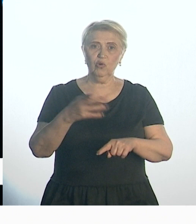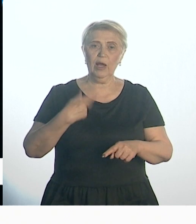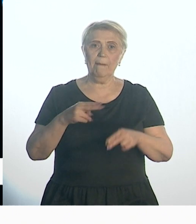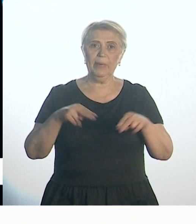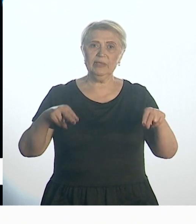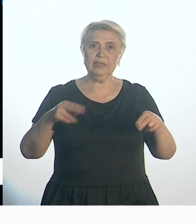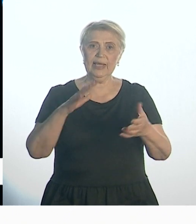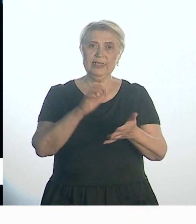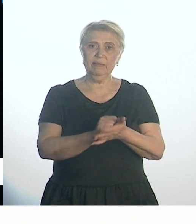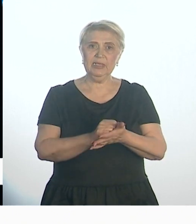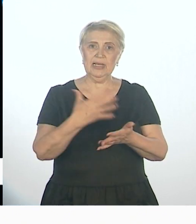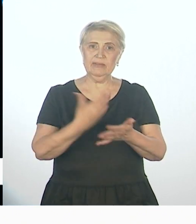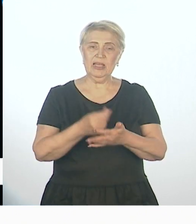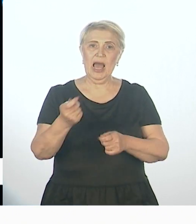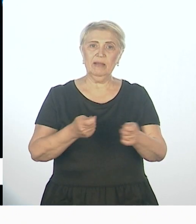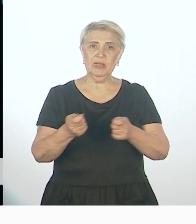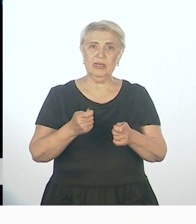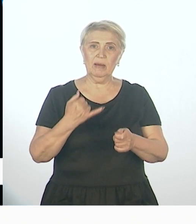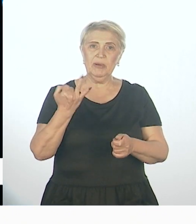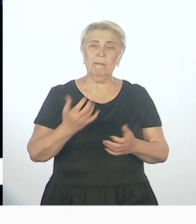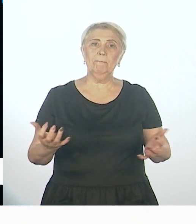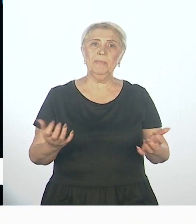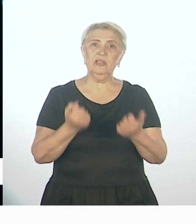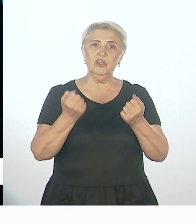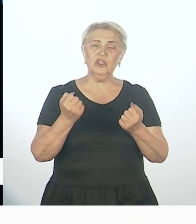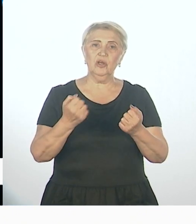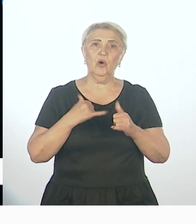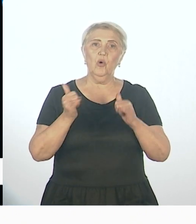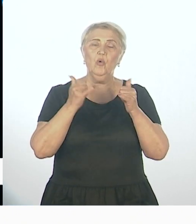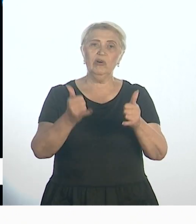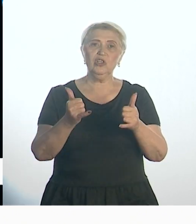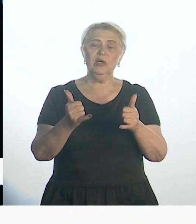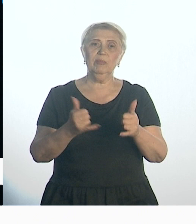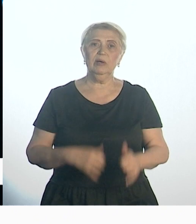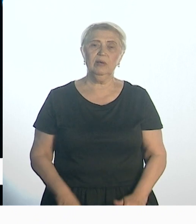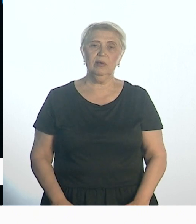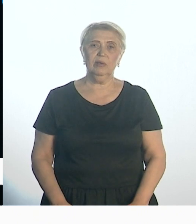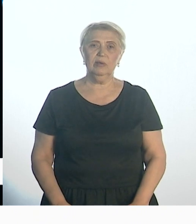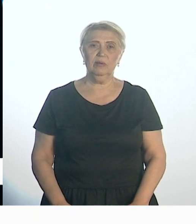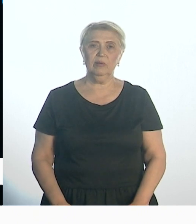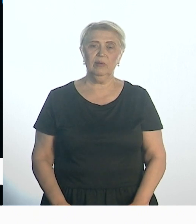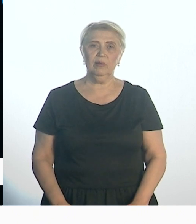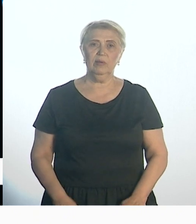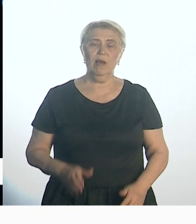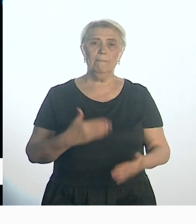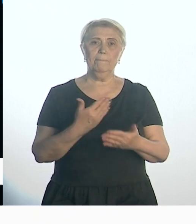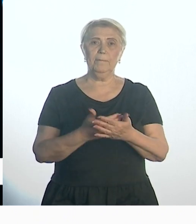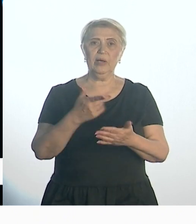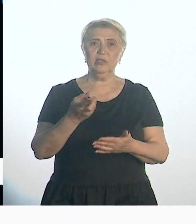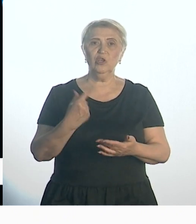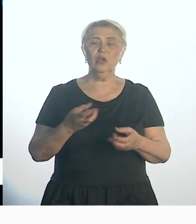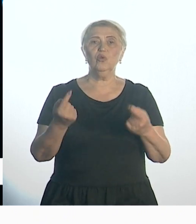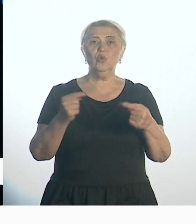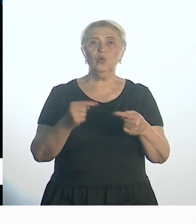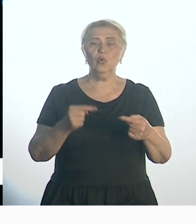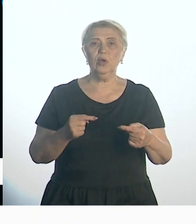администрацией при поддержке нашего уважаемого мэра Сергея Анатольевича, это, знаете, именно показать не только